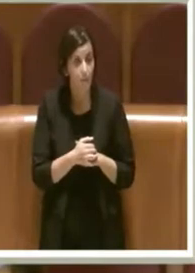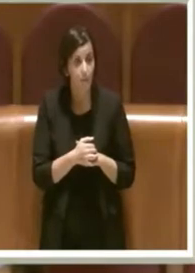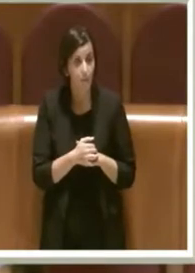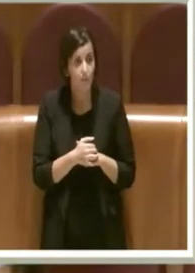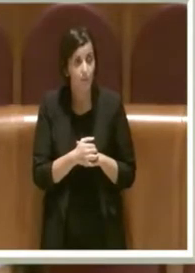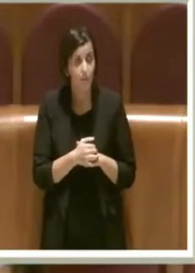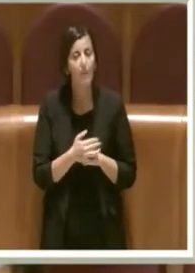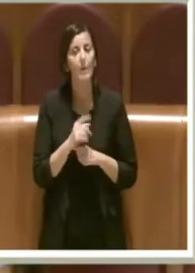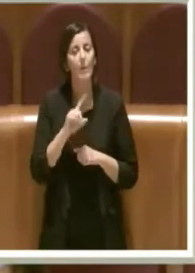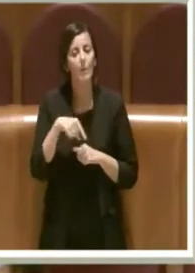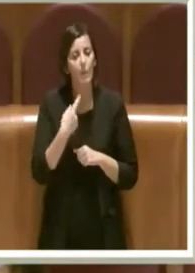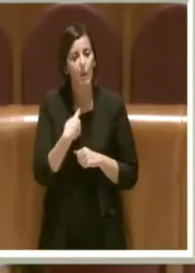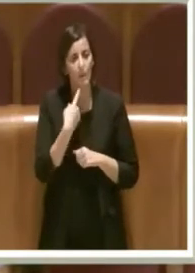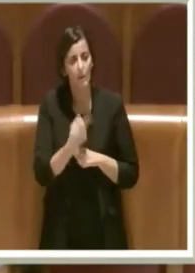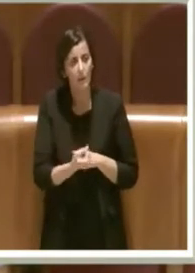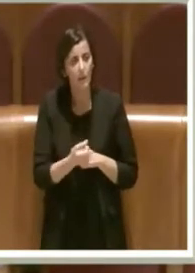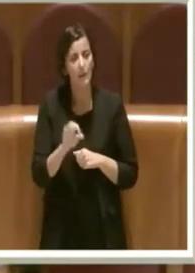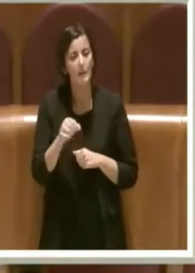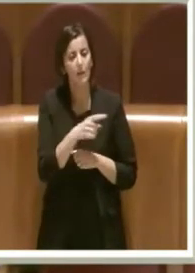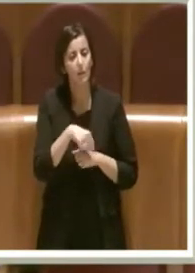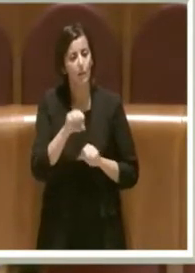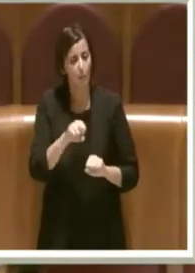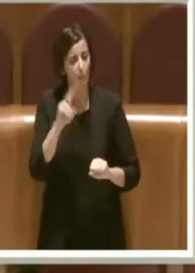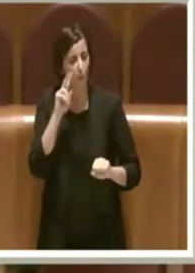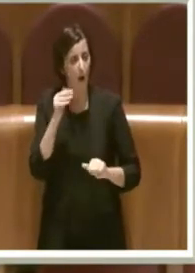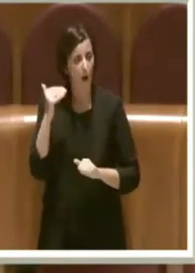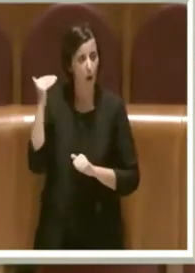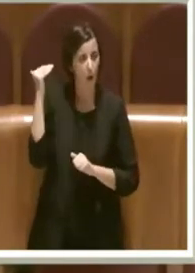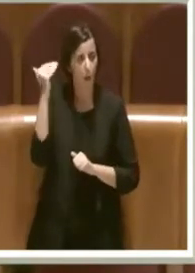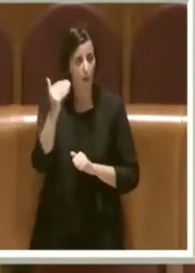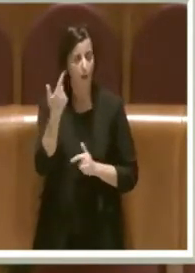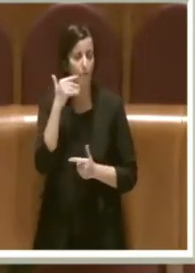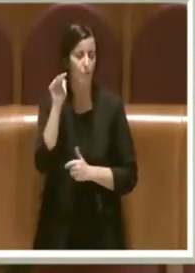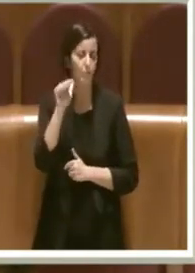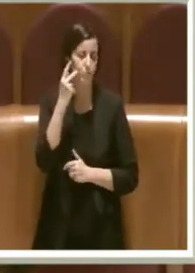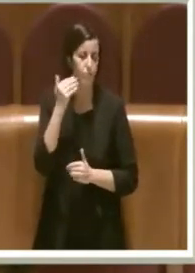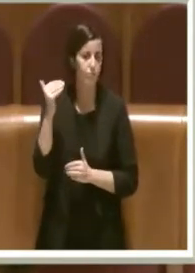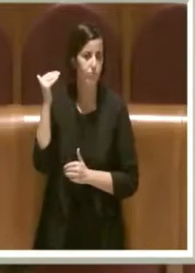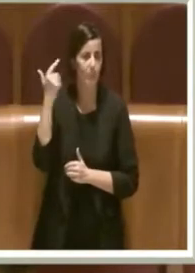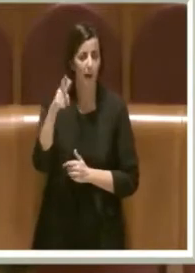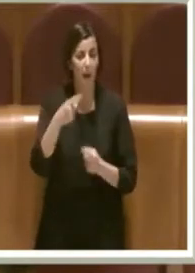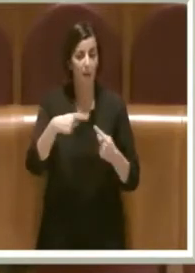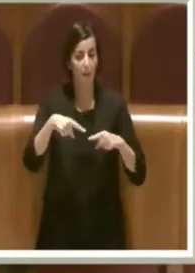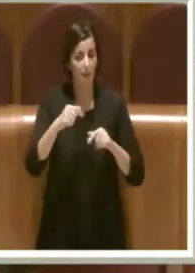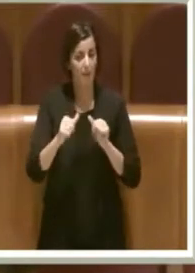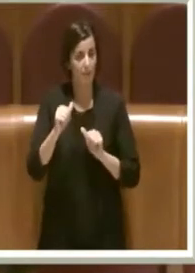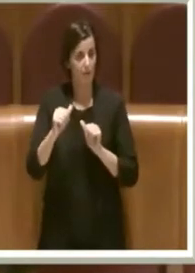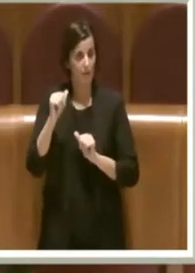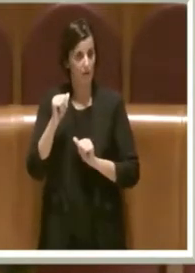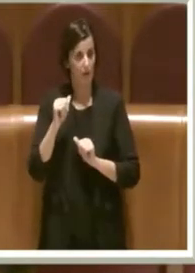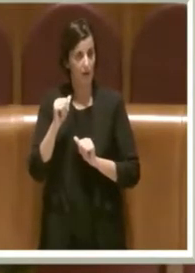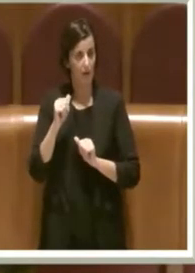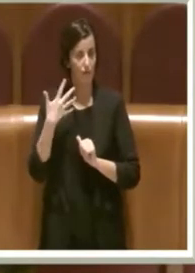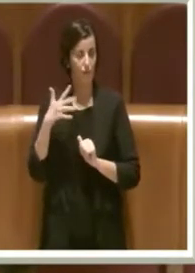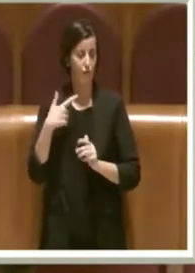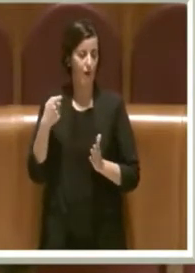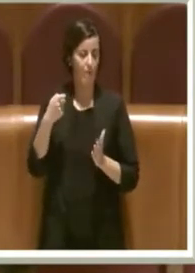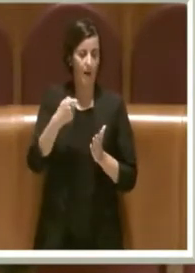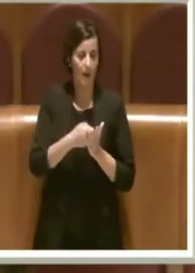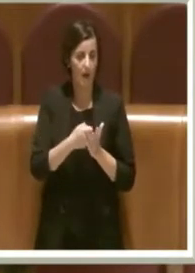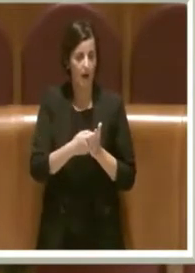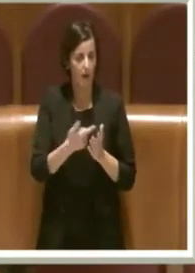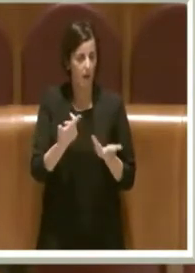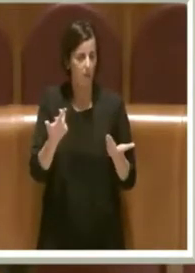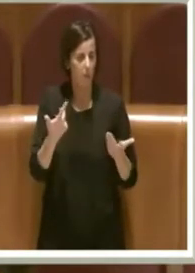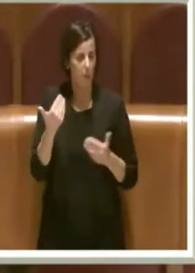Mi lasci anche dire che se lei può guardare oltre e vedere al futuro è anche perché l'amministrazione precedente ha pagato e ha saldato un buco